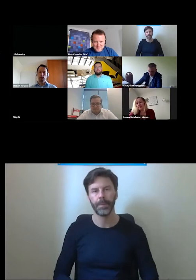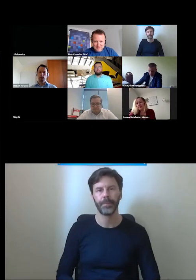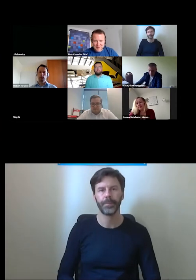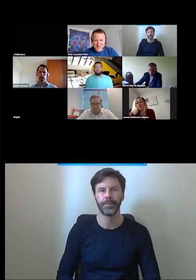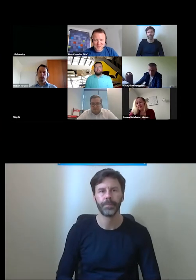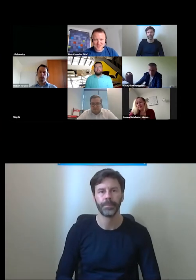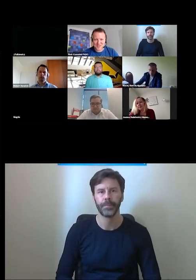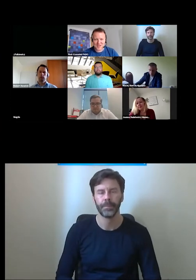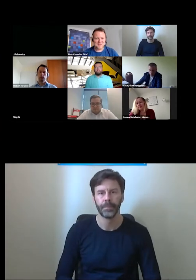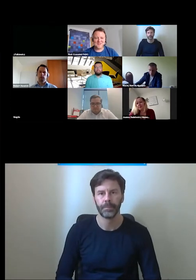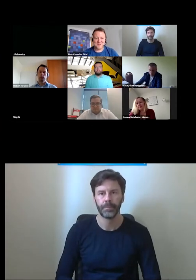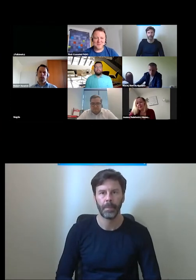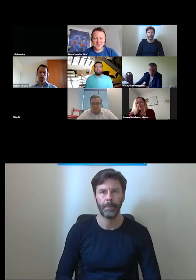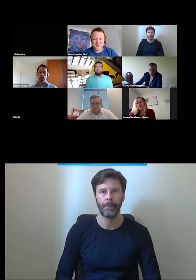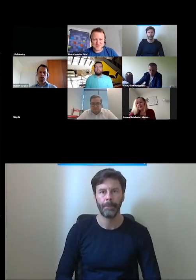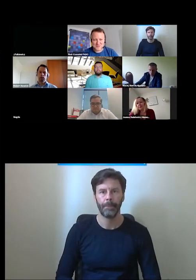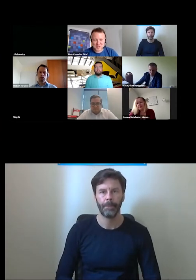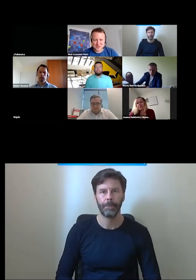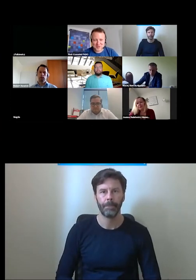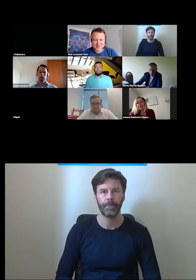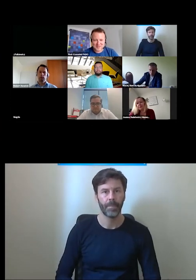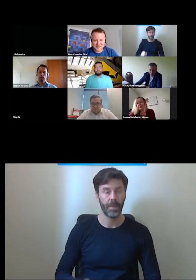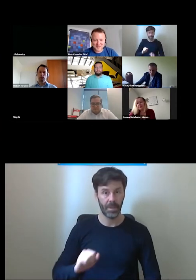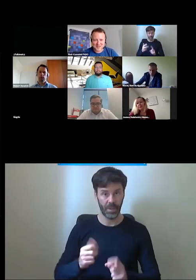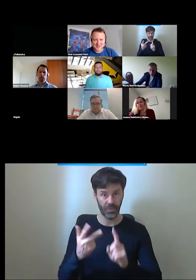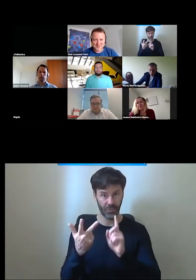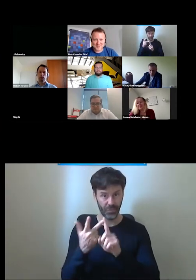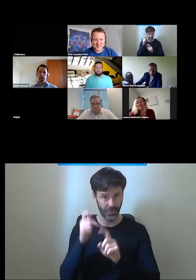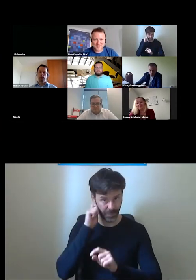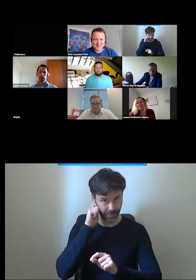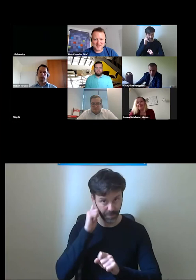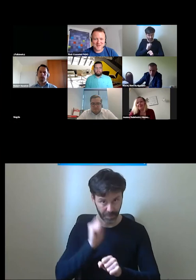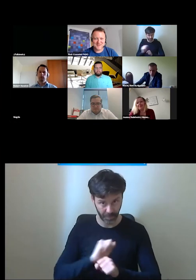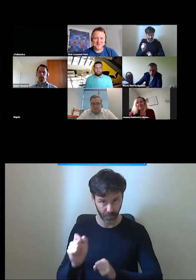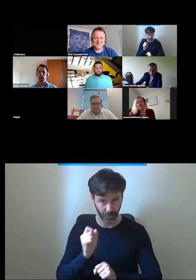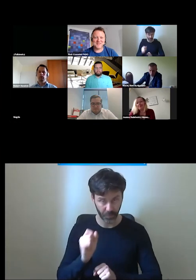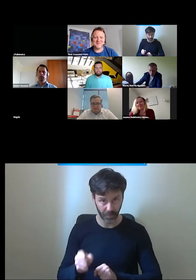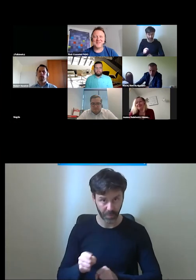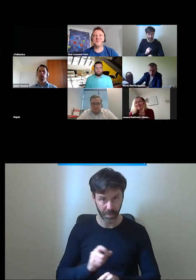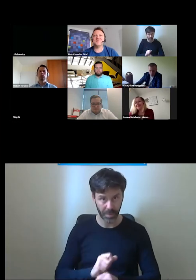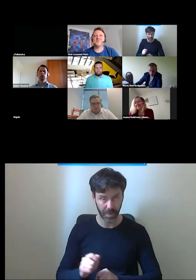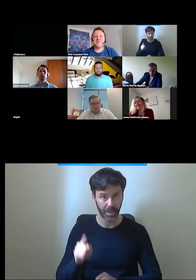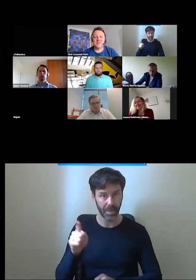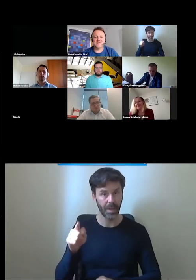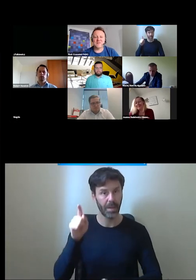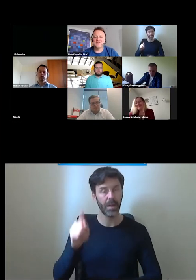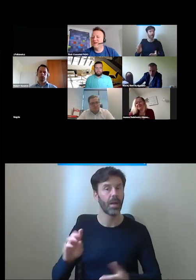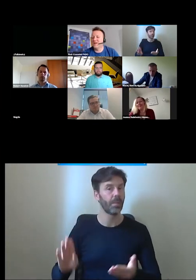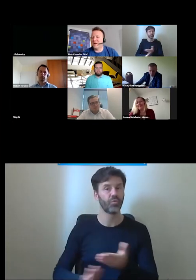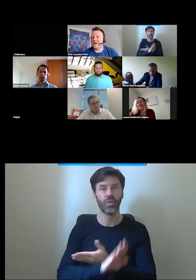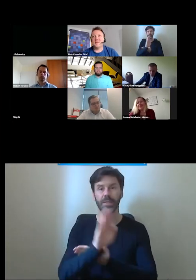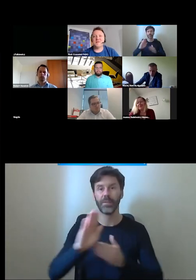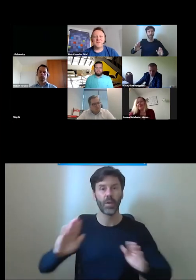mam nadzieję że mamy naszą trzecią panelistkę tak czyli przedstawicielkę Muzeum Warszawy